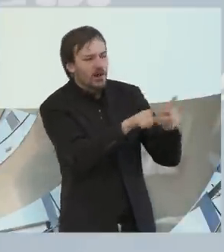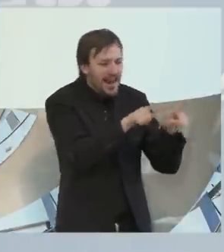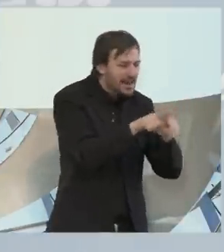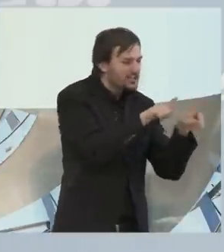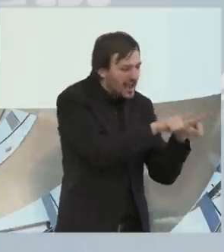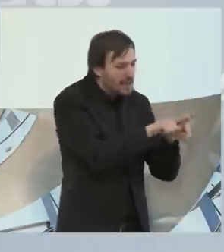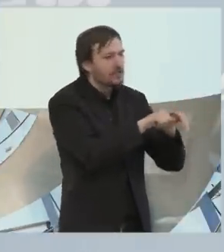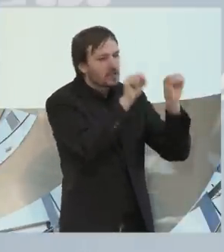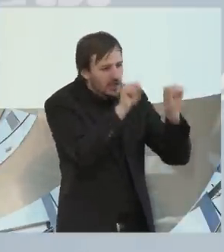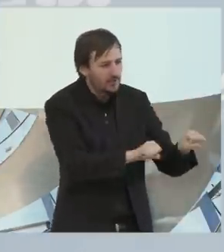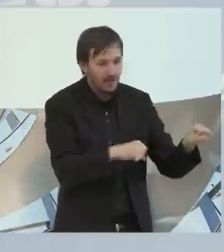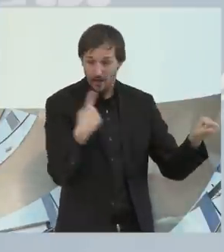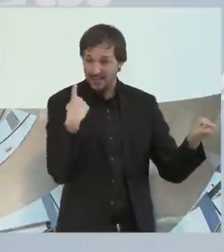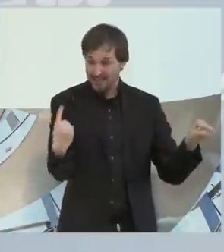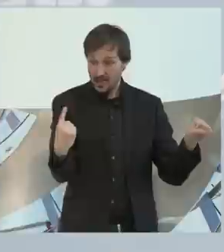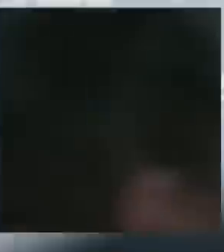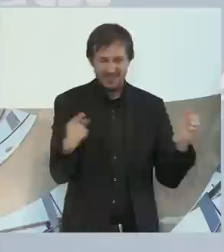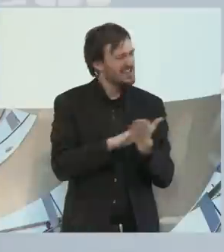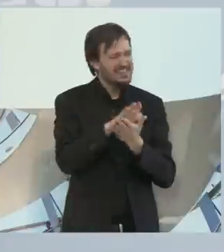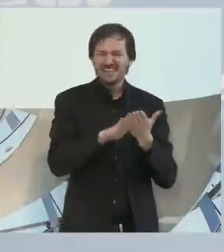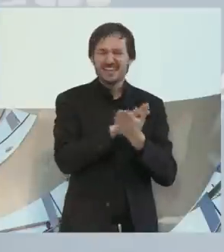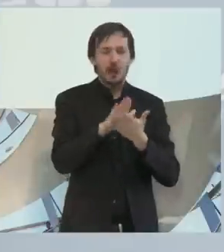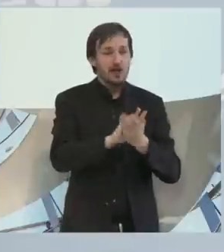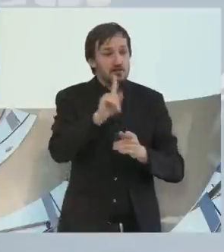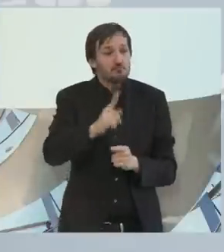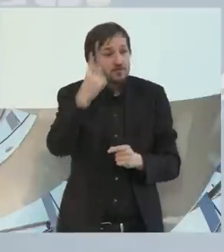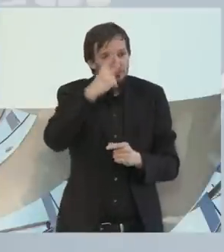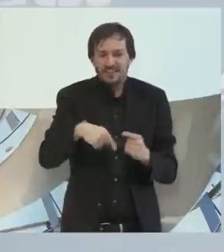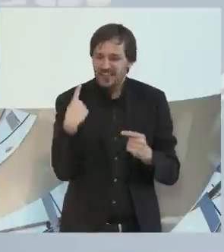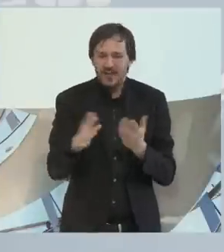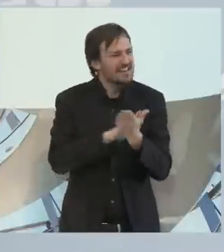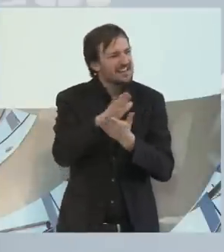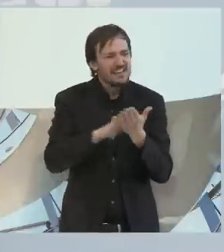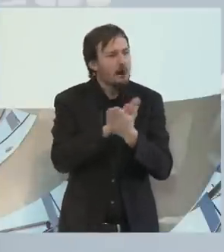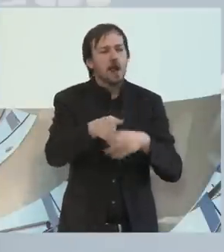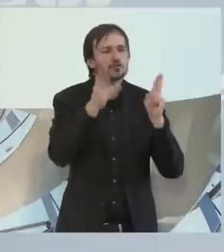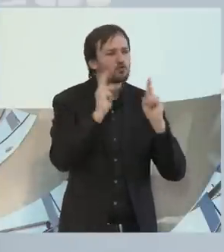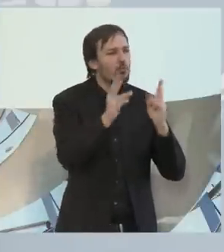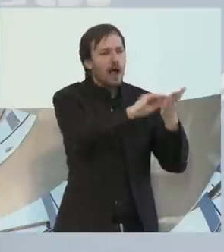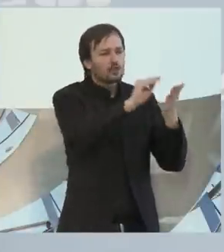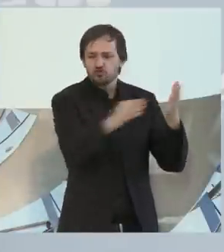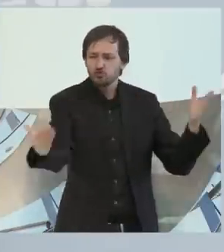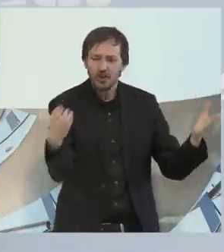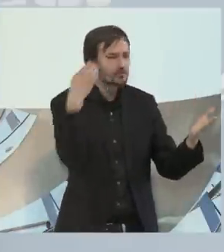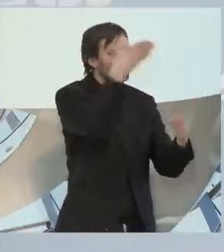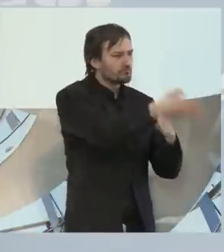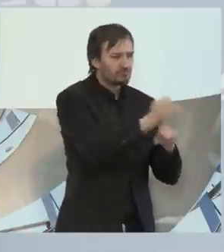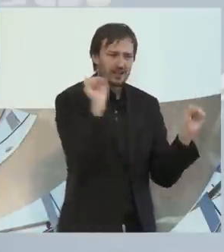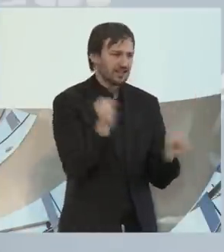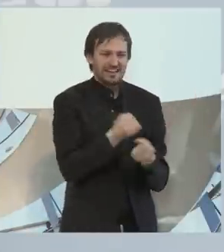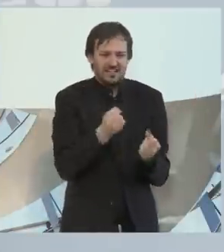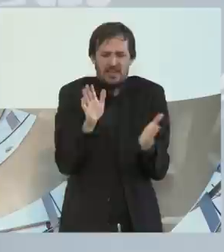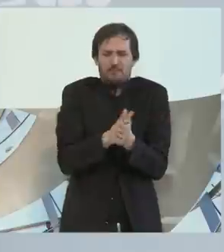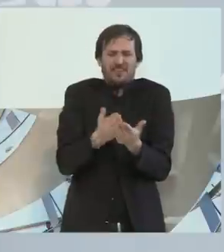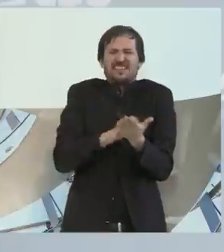die könnte aber nie und nimmer, das muss man doch auch einsehen, eine ganz normale Schule besuchen. Das ging beim besten